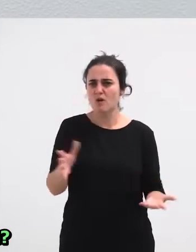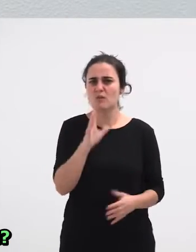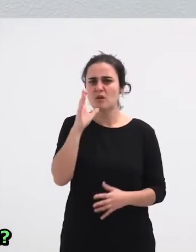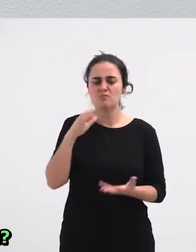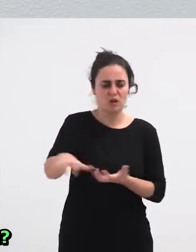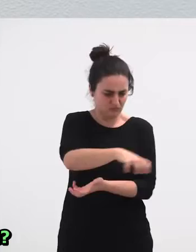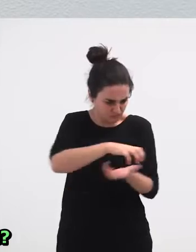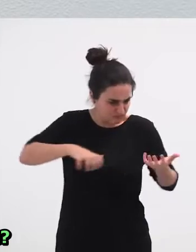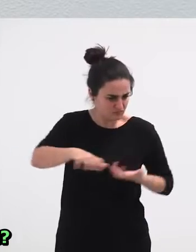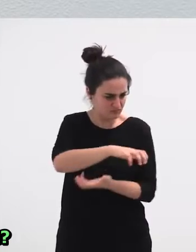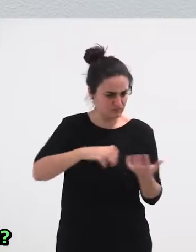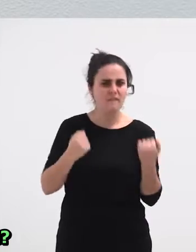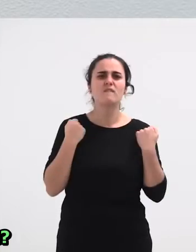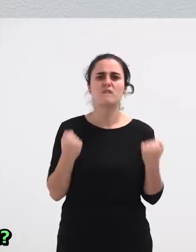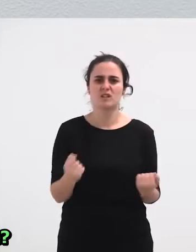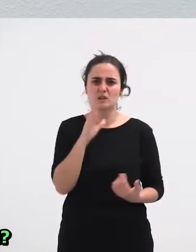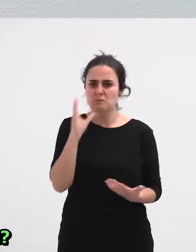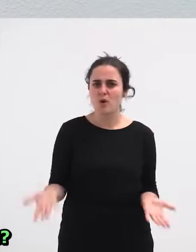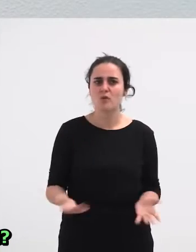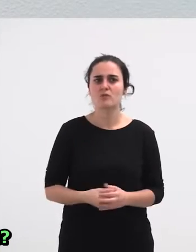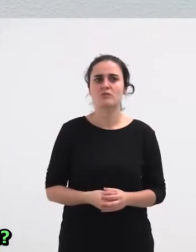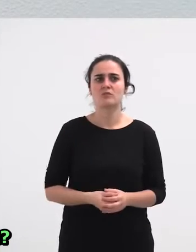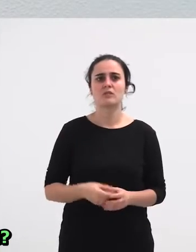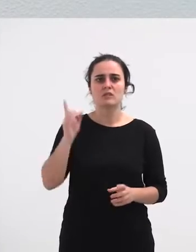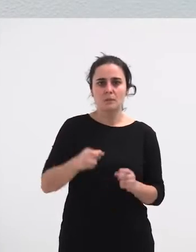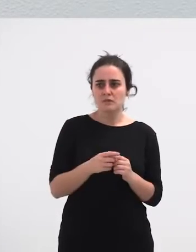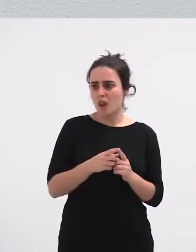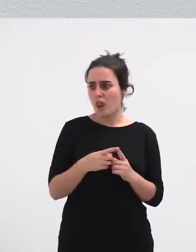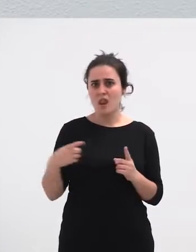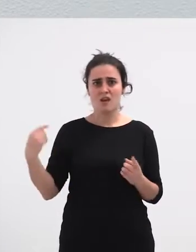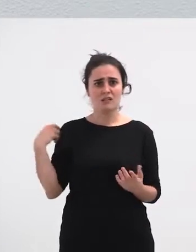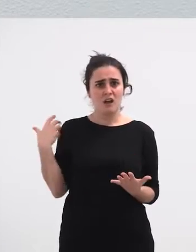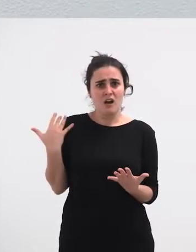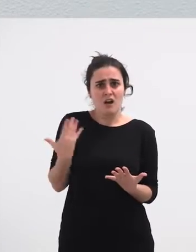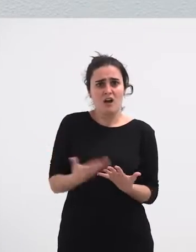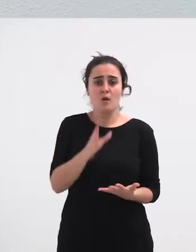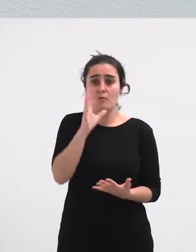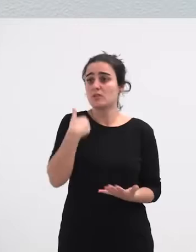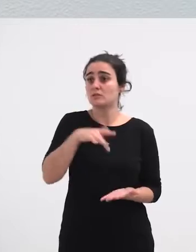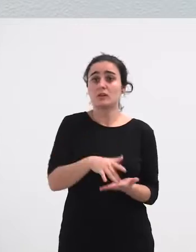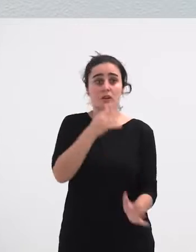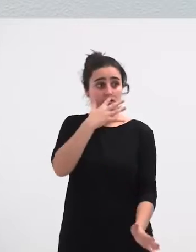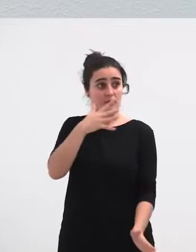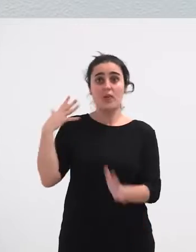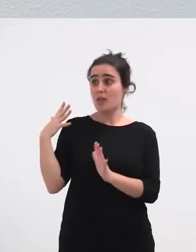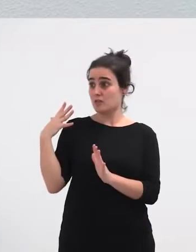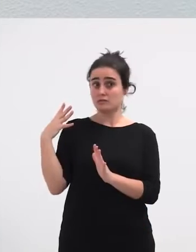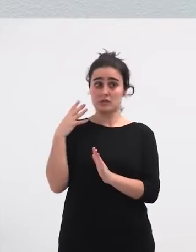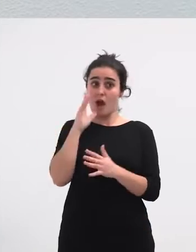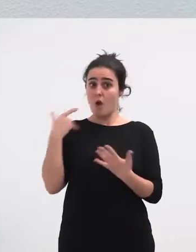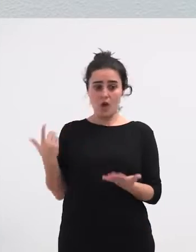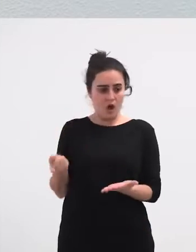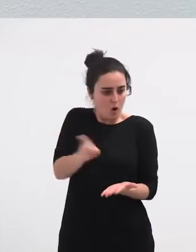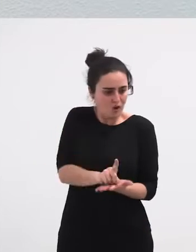gatazka honen bortizkeria Eta zer gaitik usatzen ari deain beste Ez, zer gaitiko horrein dela Amar urte hemen engoen Eta horren berriro hemen